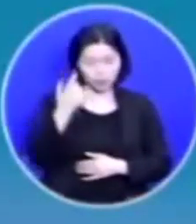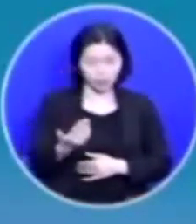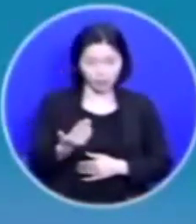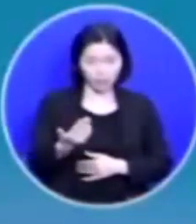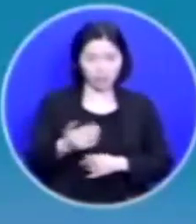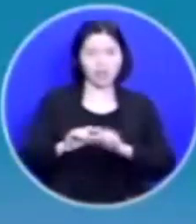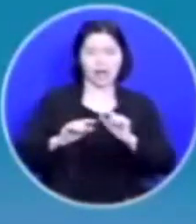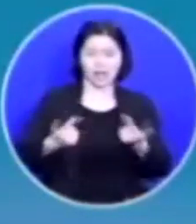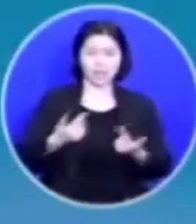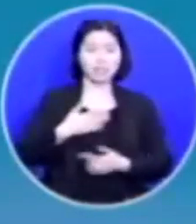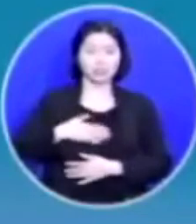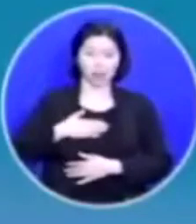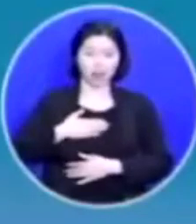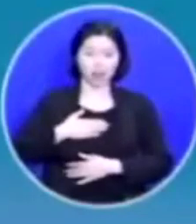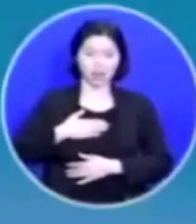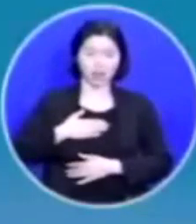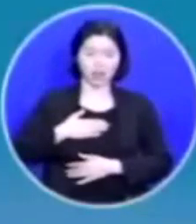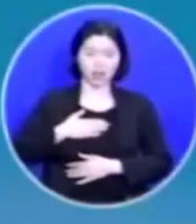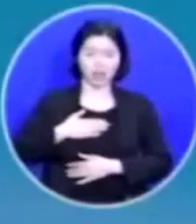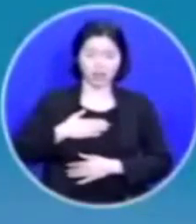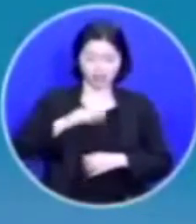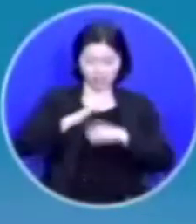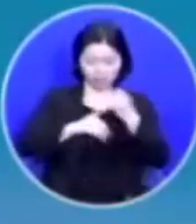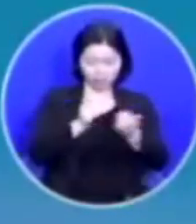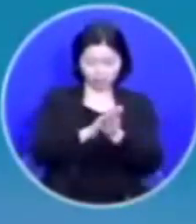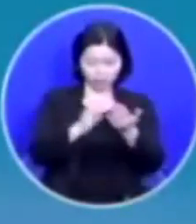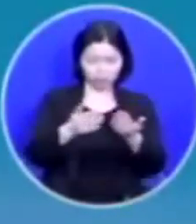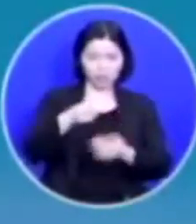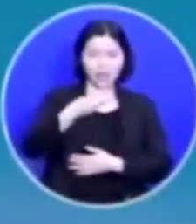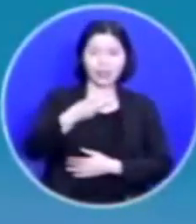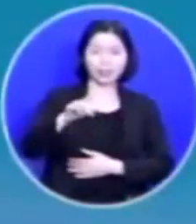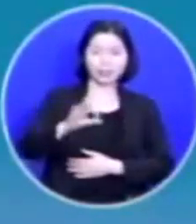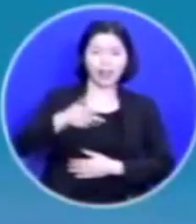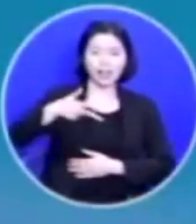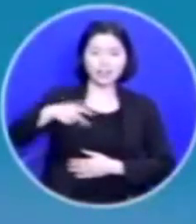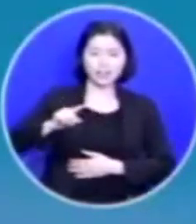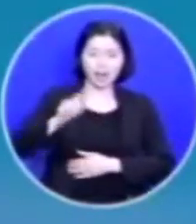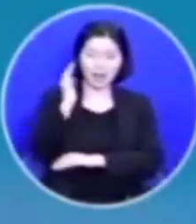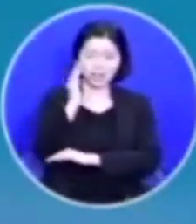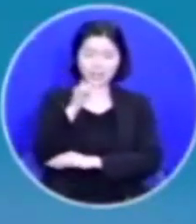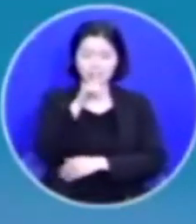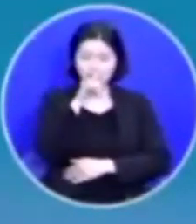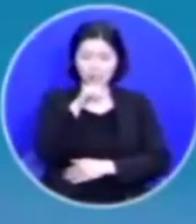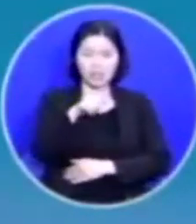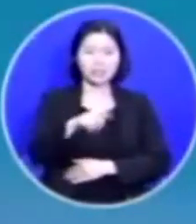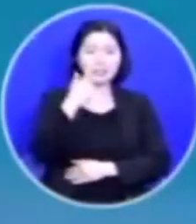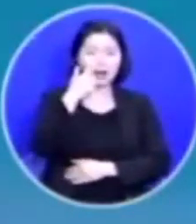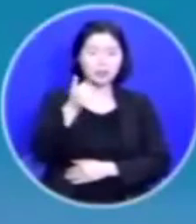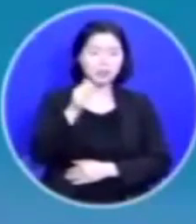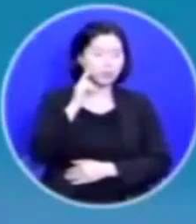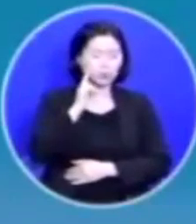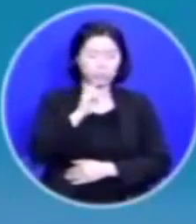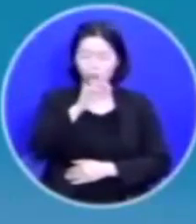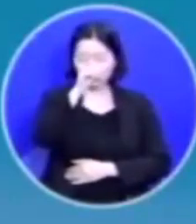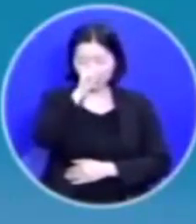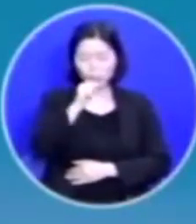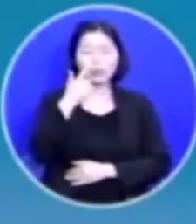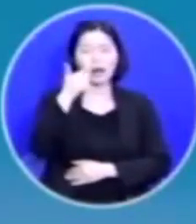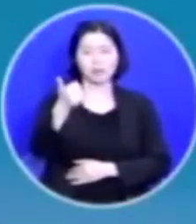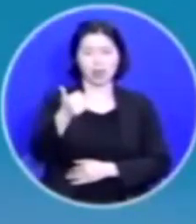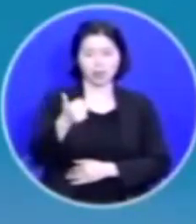여러분 성경에 탕자 이야기가 나옵니다 그 아버지는 너무나 좋으신 아버지이시죠